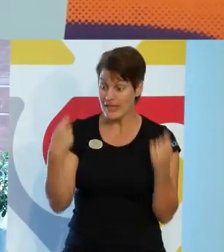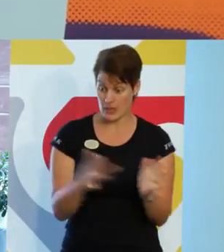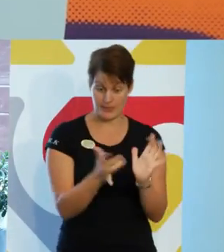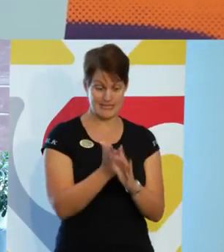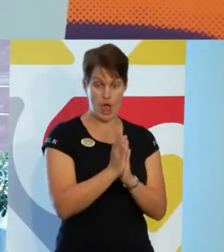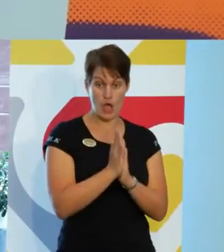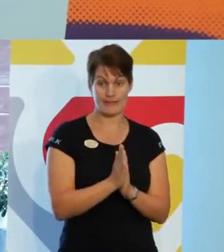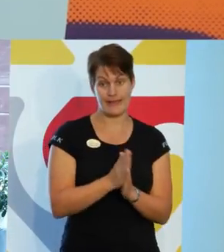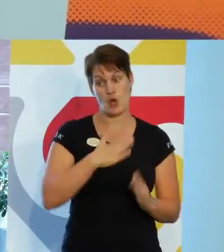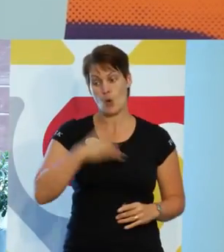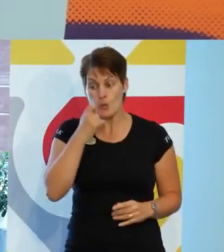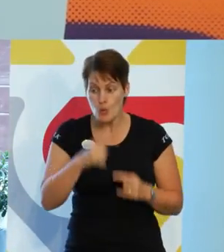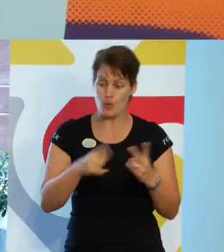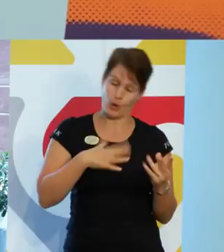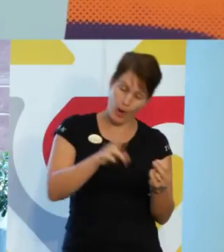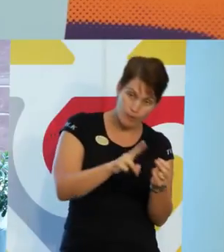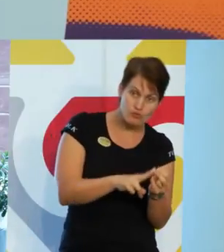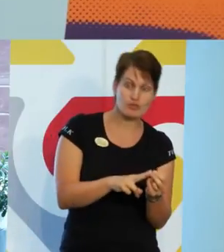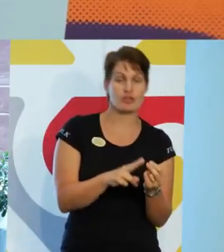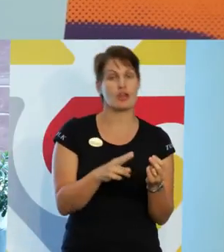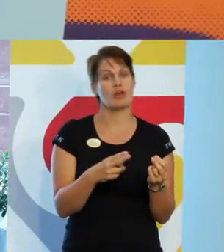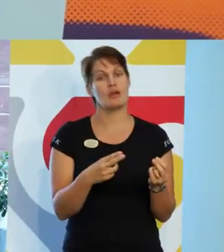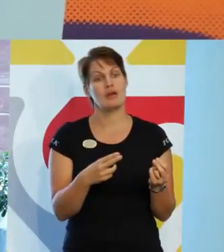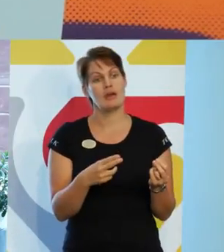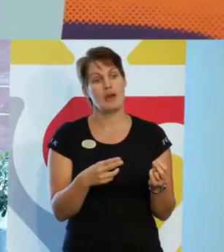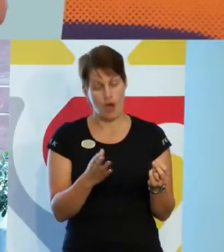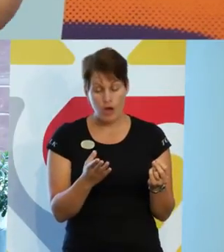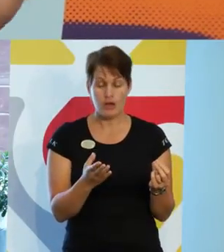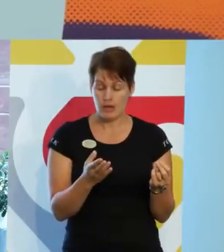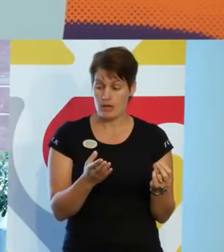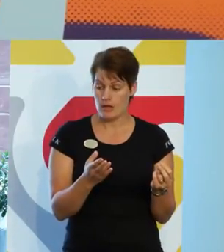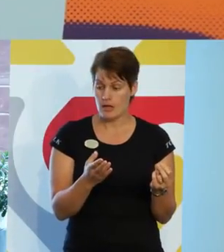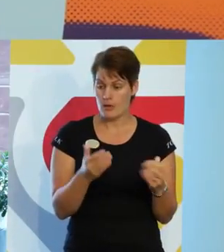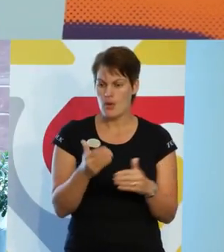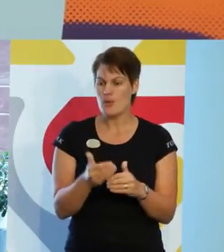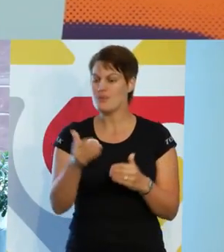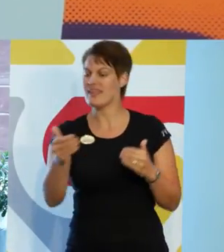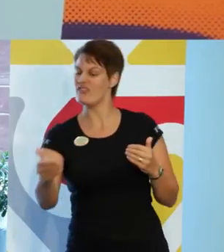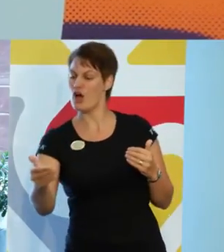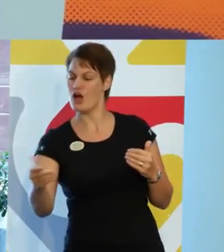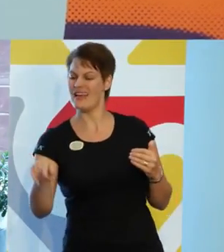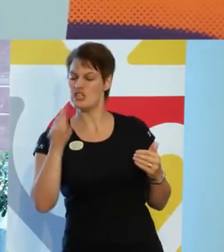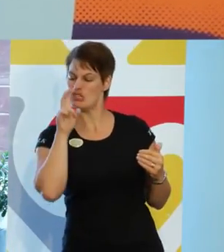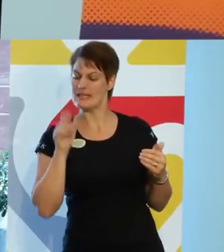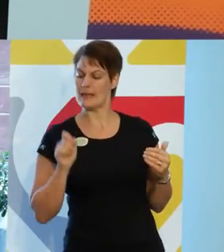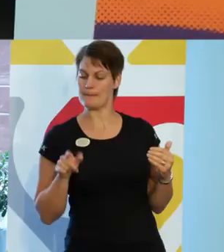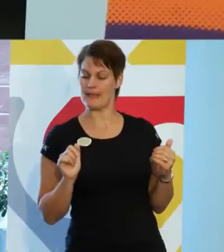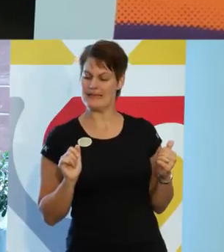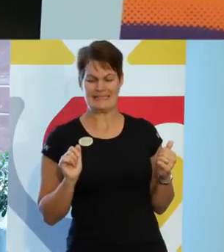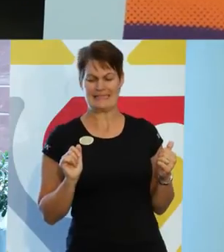högtiderna. God jul, glad påsk. Och att det som är utanför verkar lite